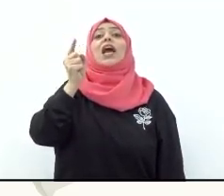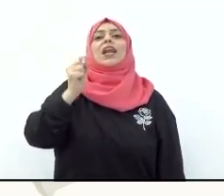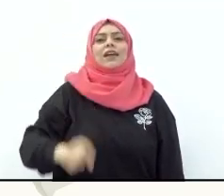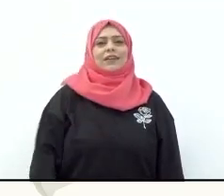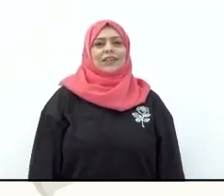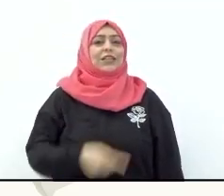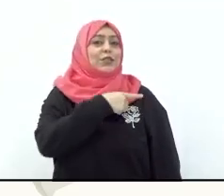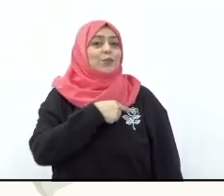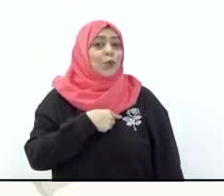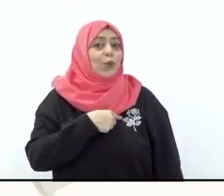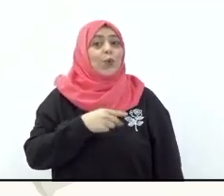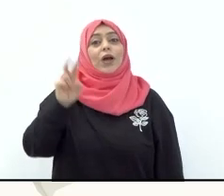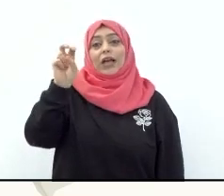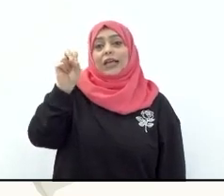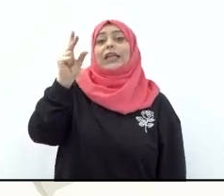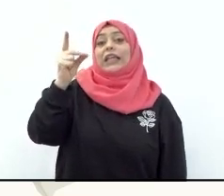صوته